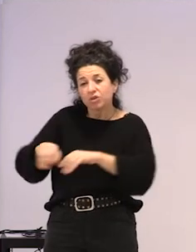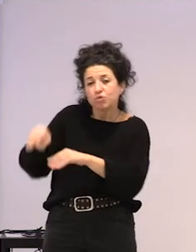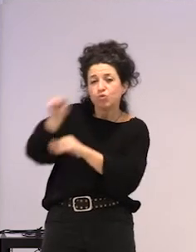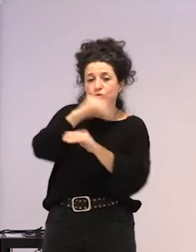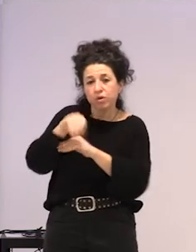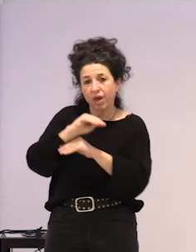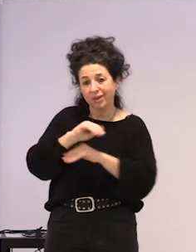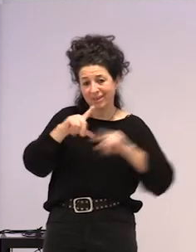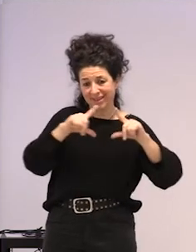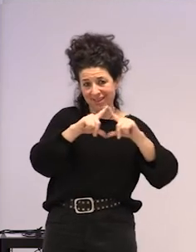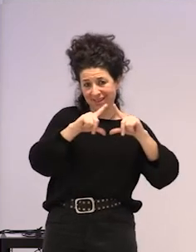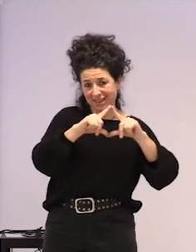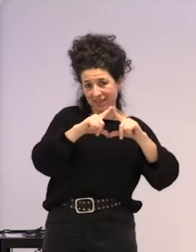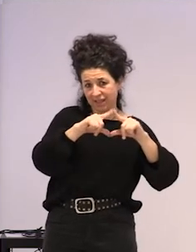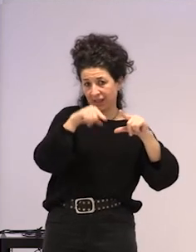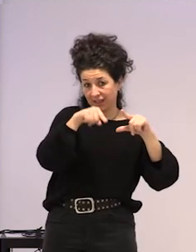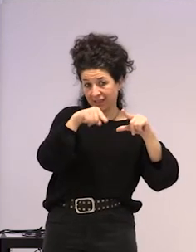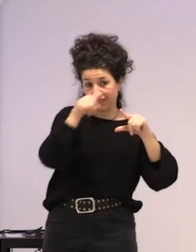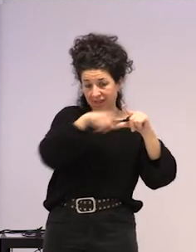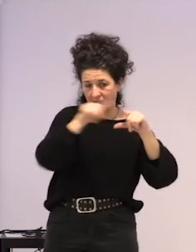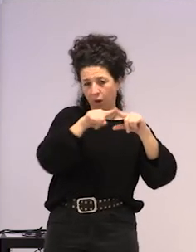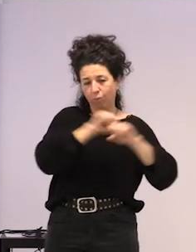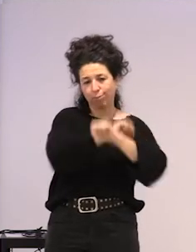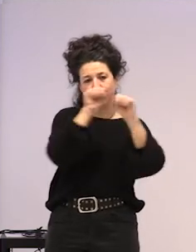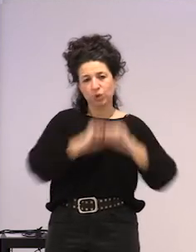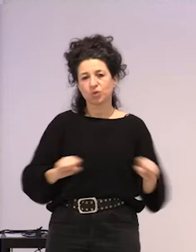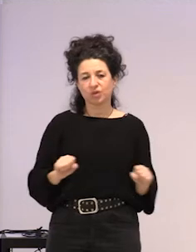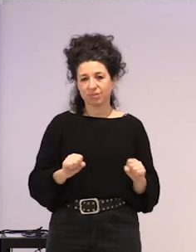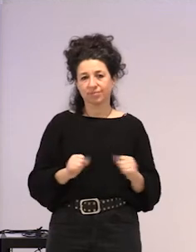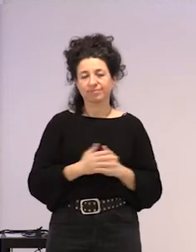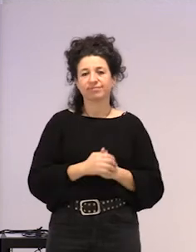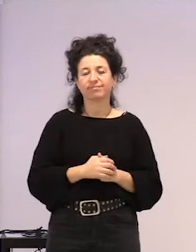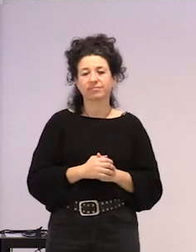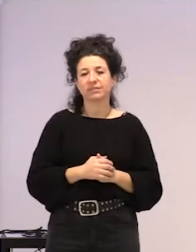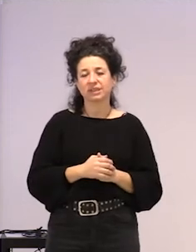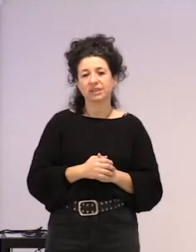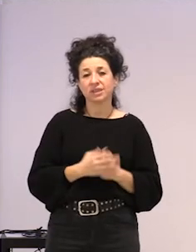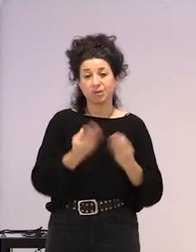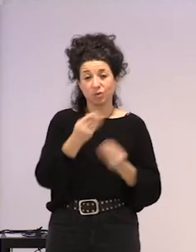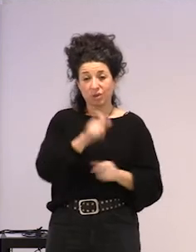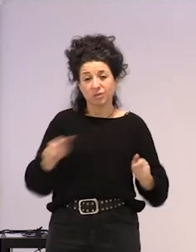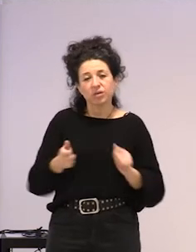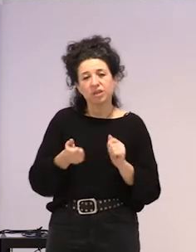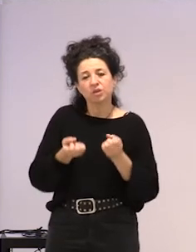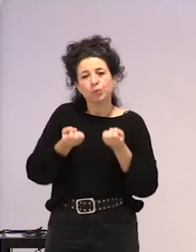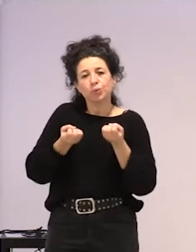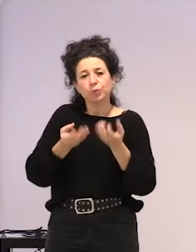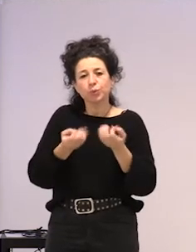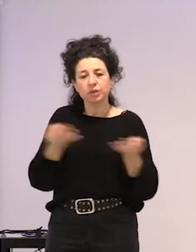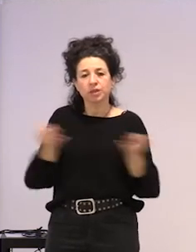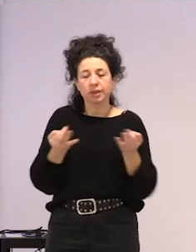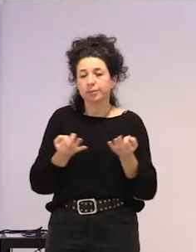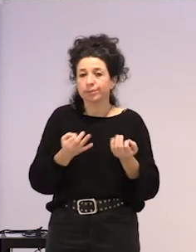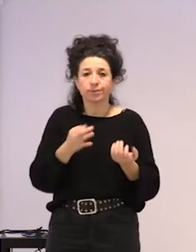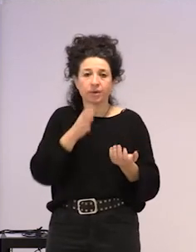iruki hau, ezin jeskoa bilakatzen den, eta askoke kontatzen dute, ba, nola, ba, momentu honetan utzi